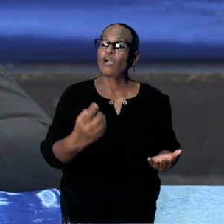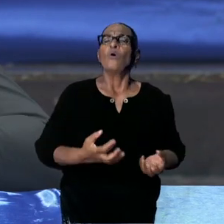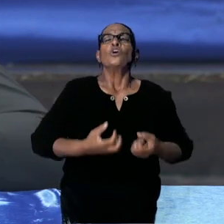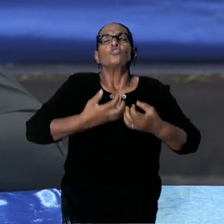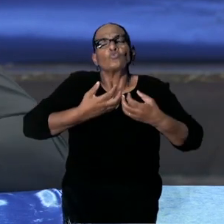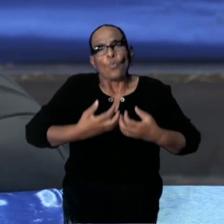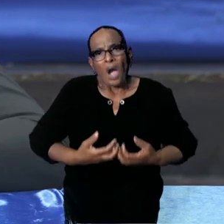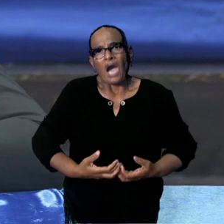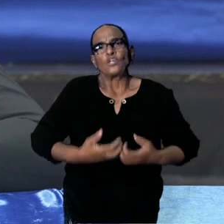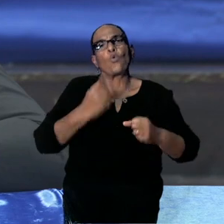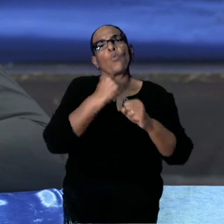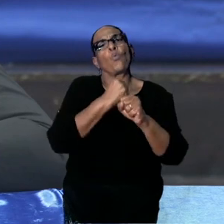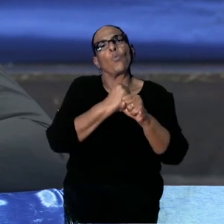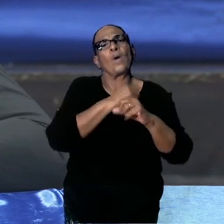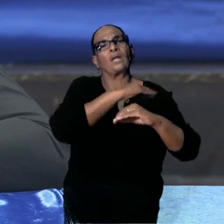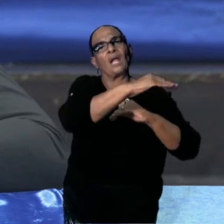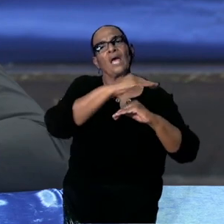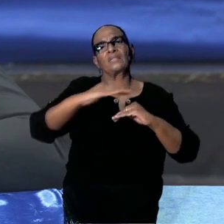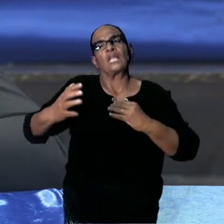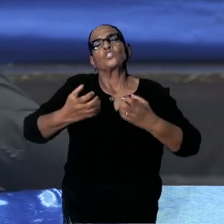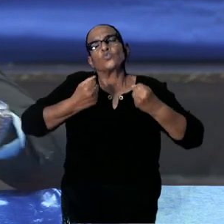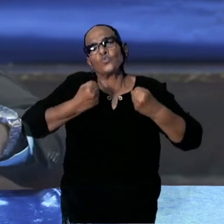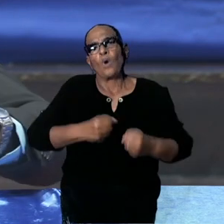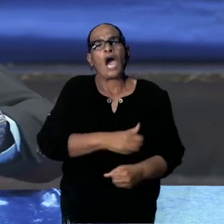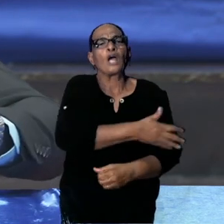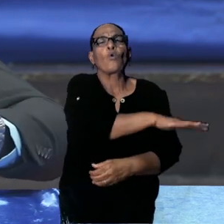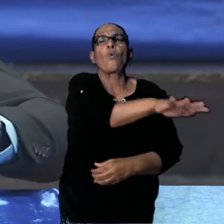landelijk is overal. Dankjewel.